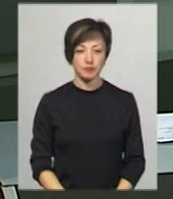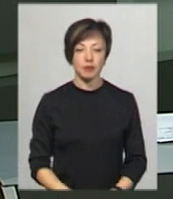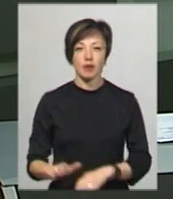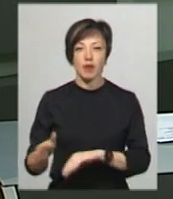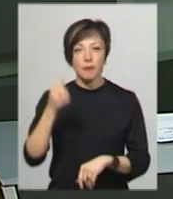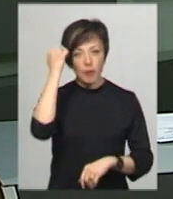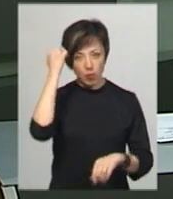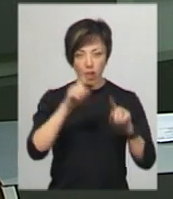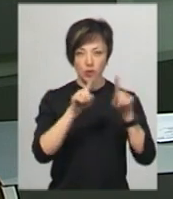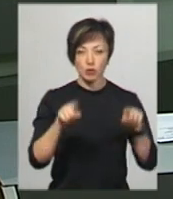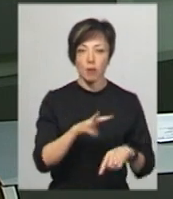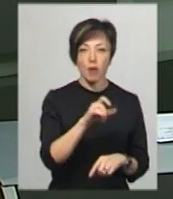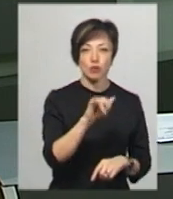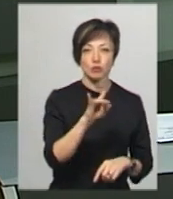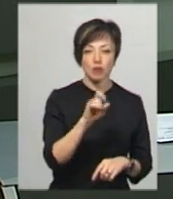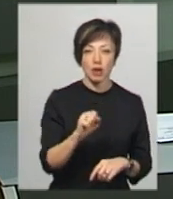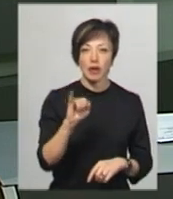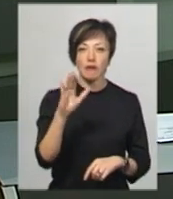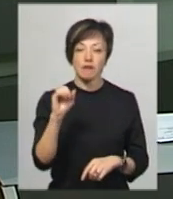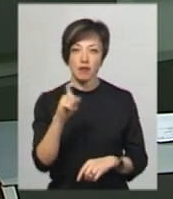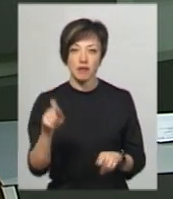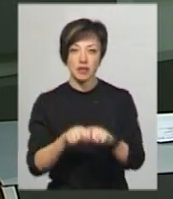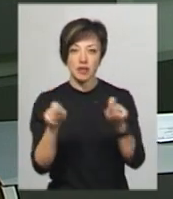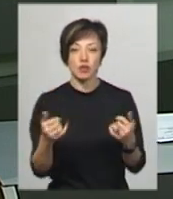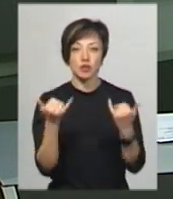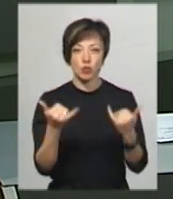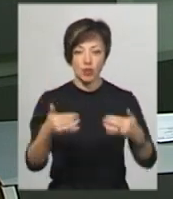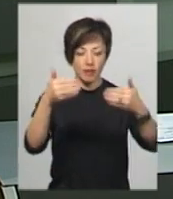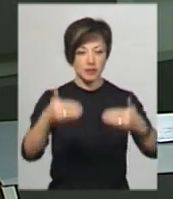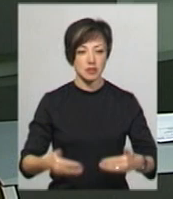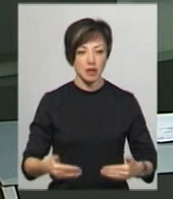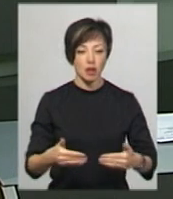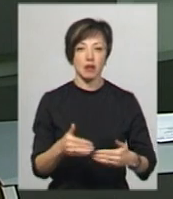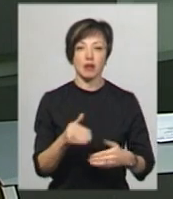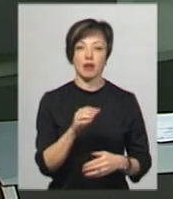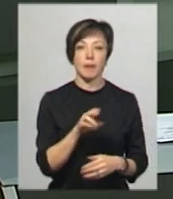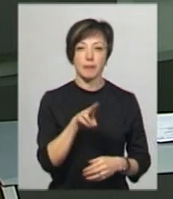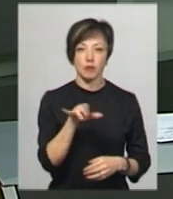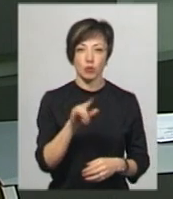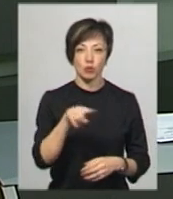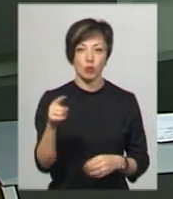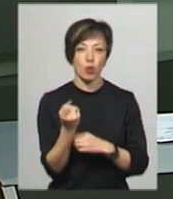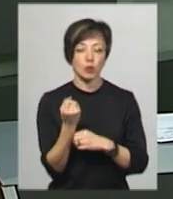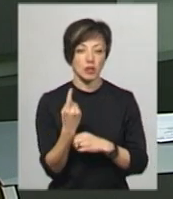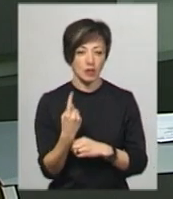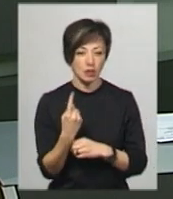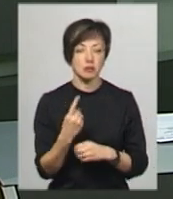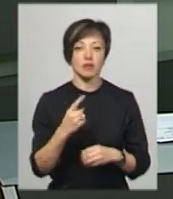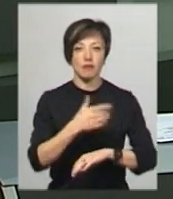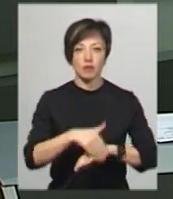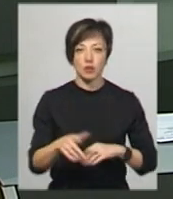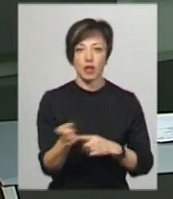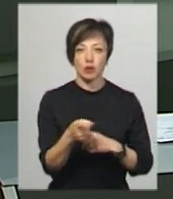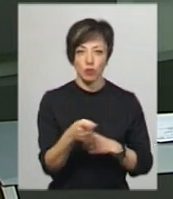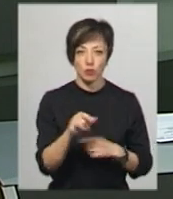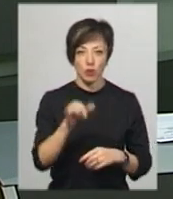Меморіальні дошки Артему Мазуру та Дмитру Іваху відкрили сьогодні на фасаді Вищого професійного училища номер 11, що на вулиці